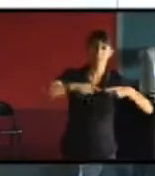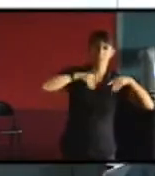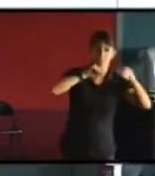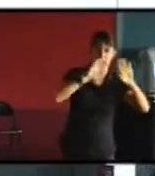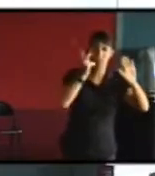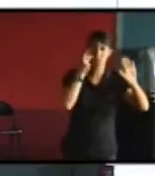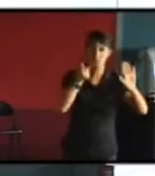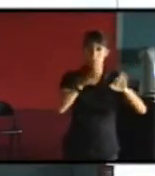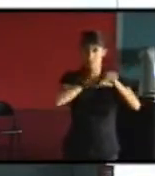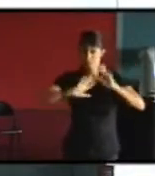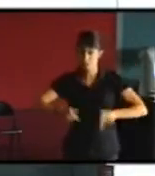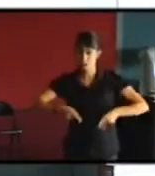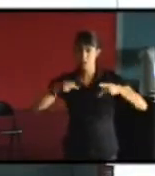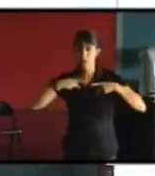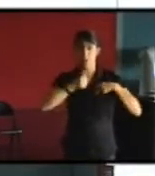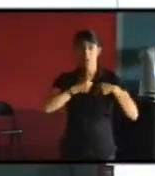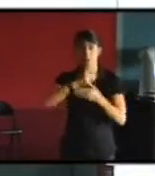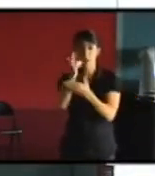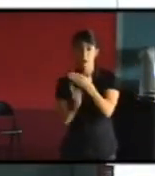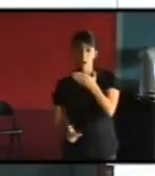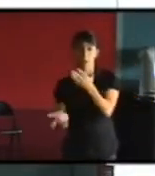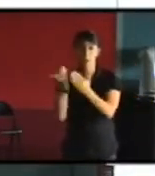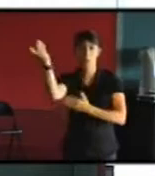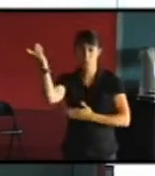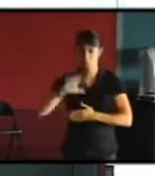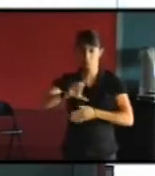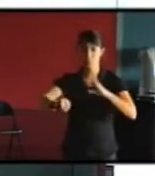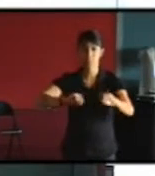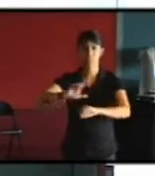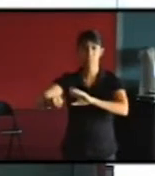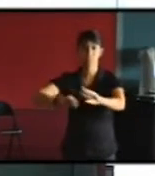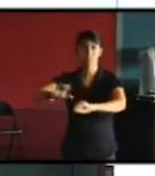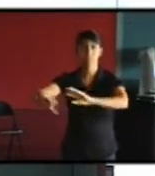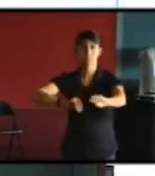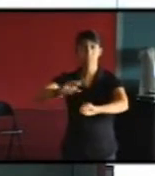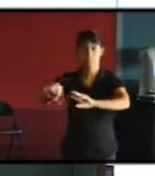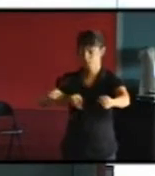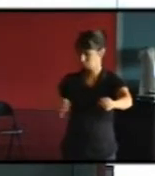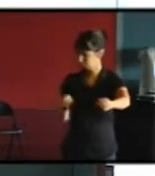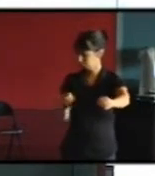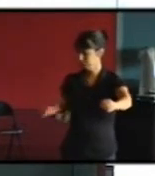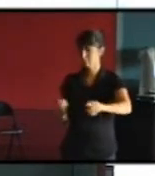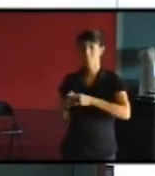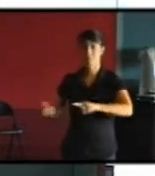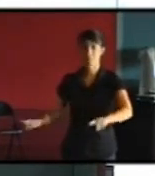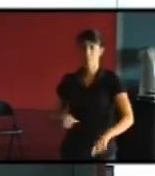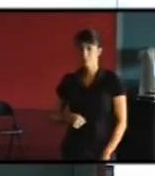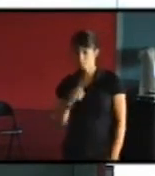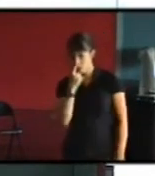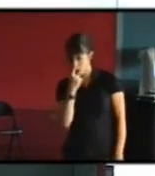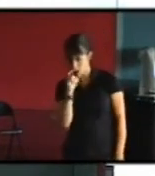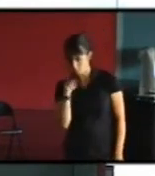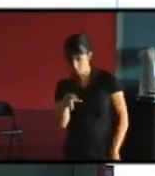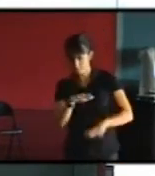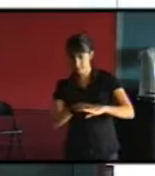et qu'y compris c'est ces espaces qui avaient permis un développement économique extrêmement important dans le marais